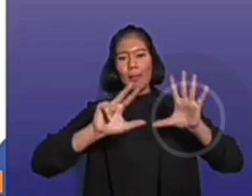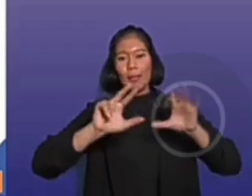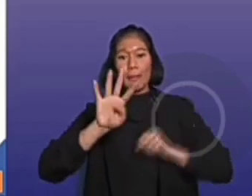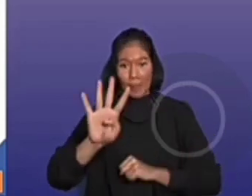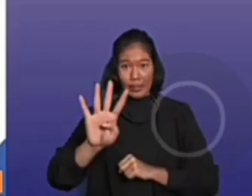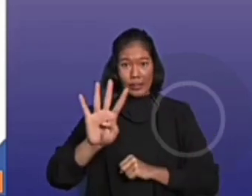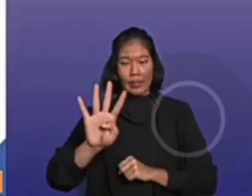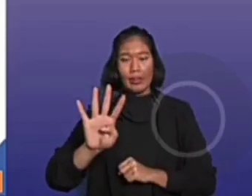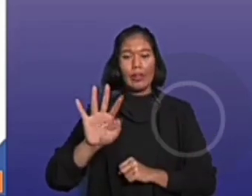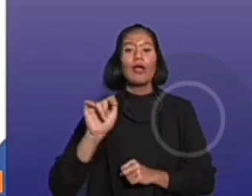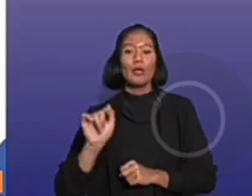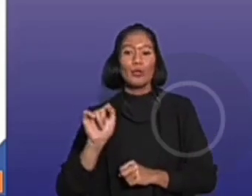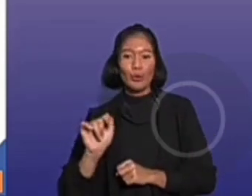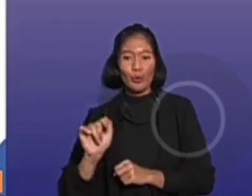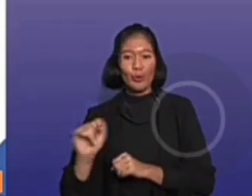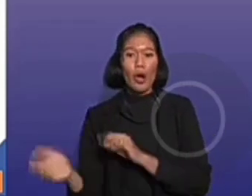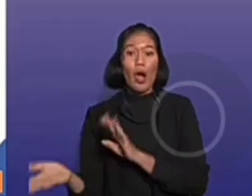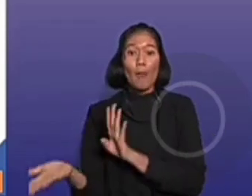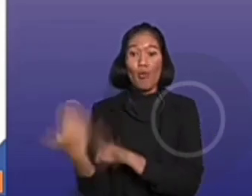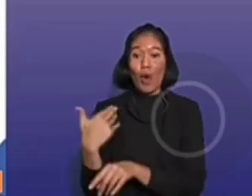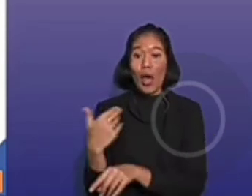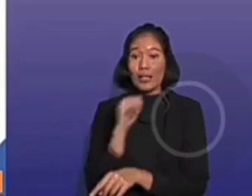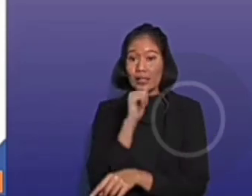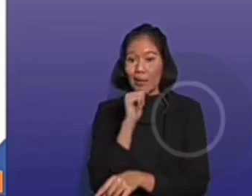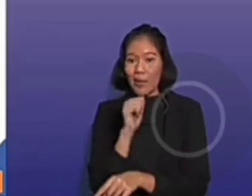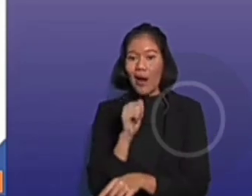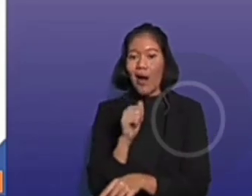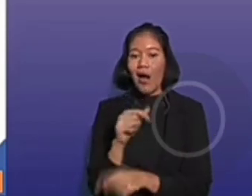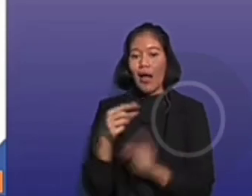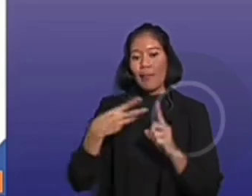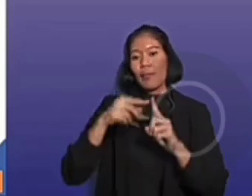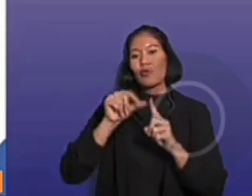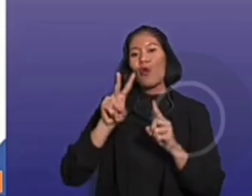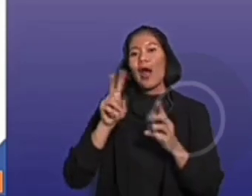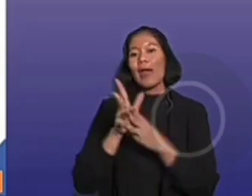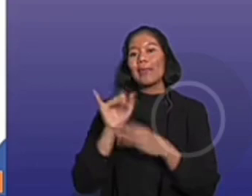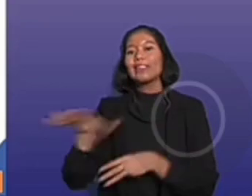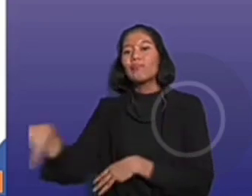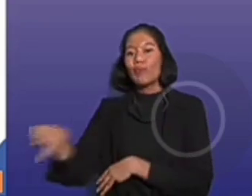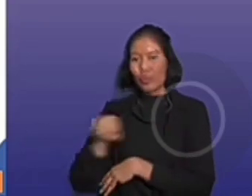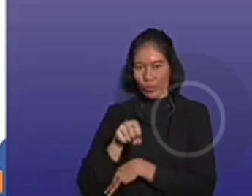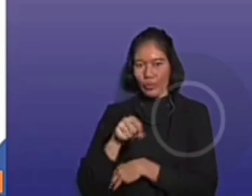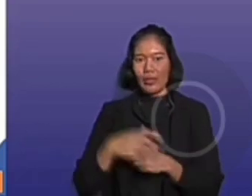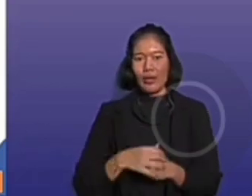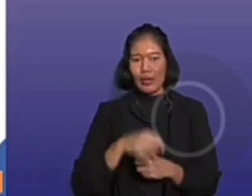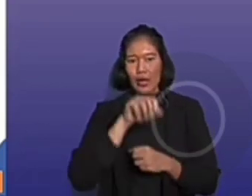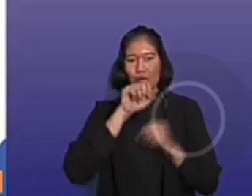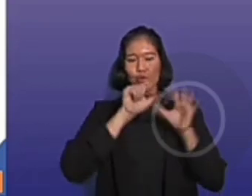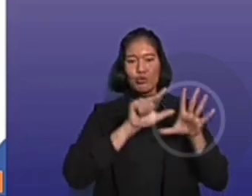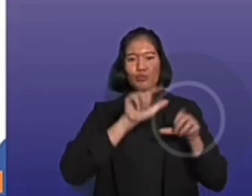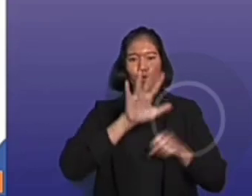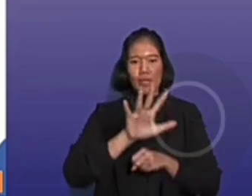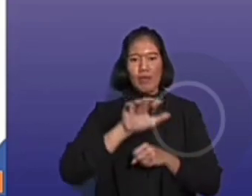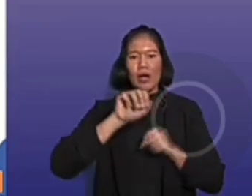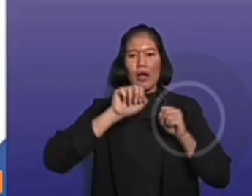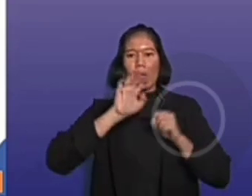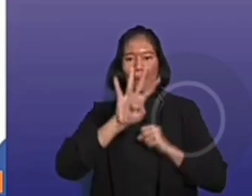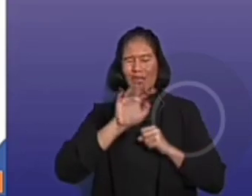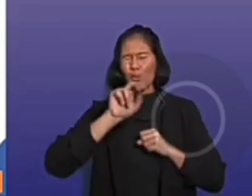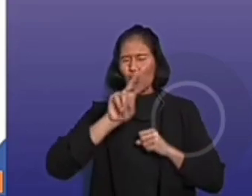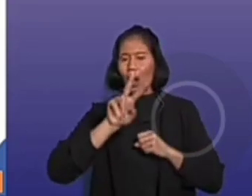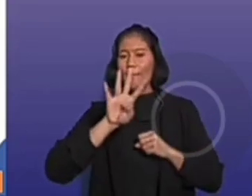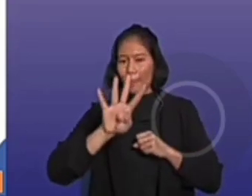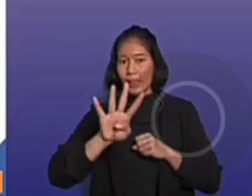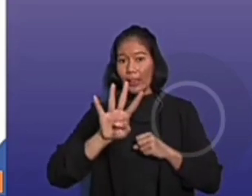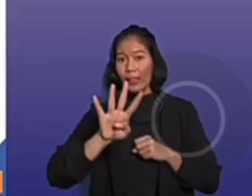PMI yang kepulangannya dipasilitasi oleh BP-2MI, dan 75.424 PMI yang